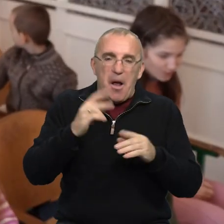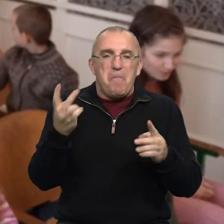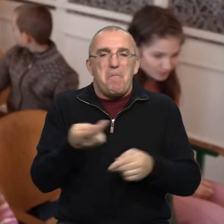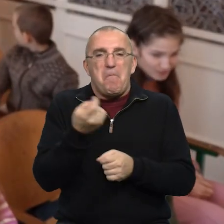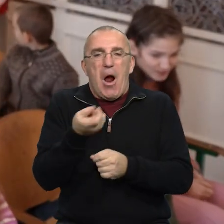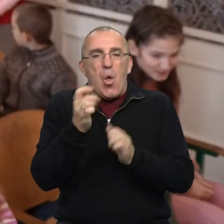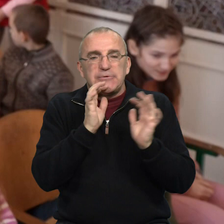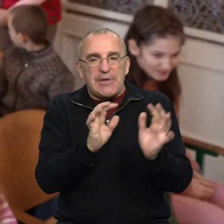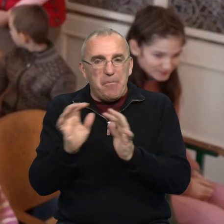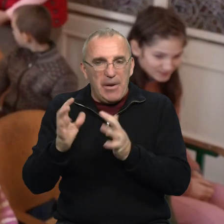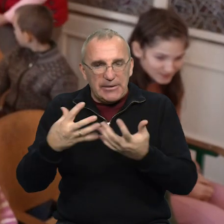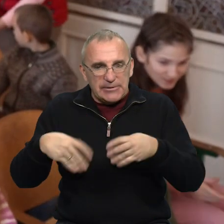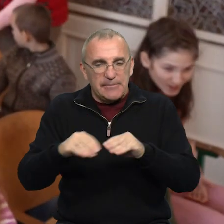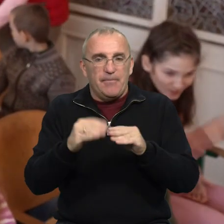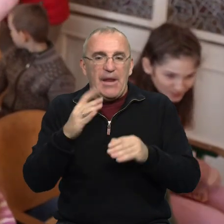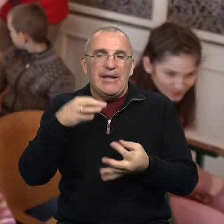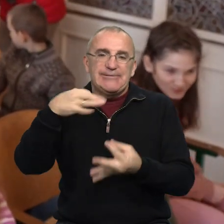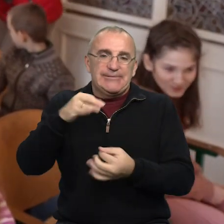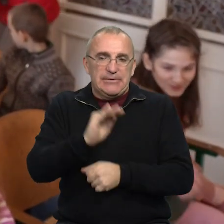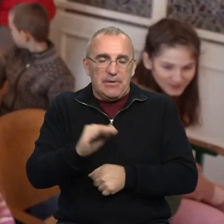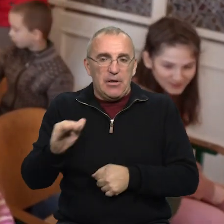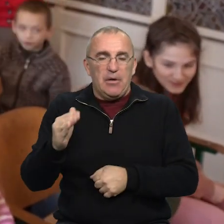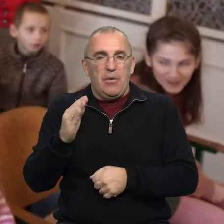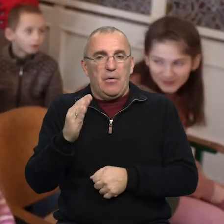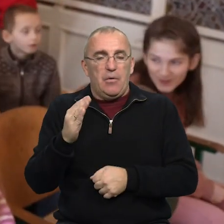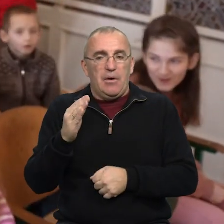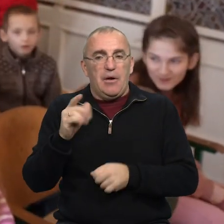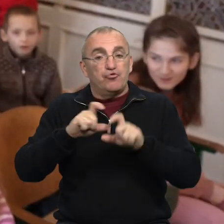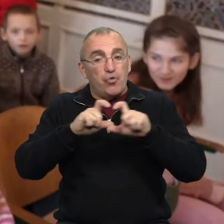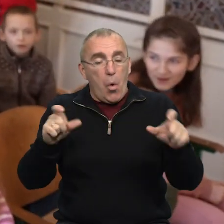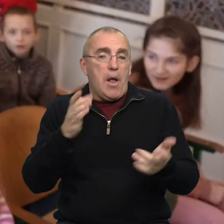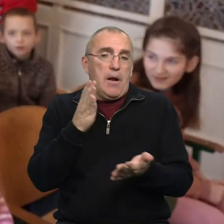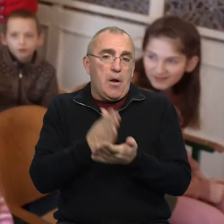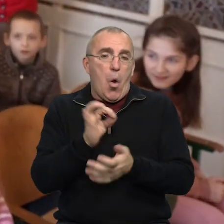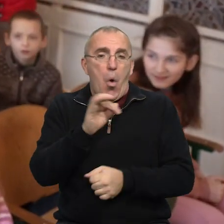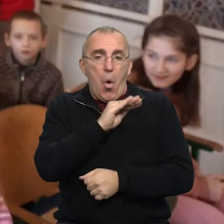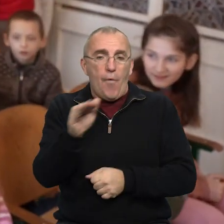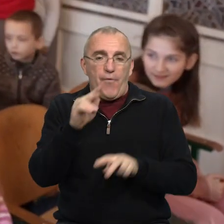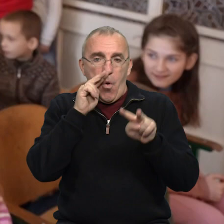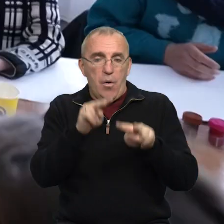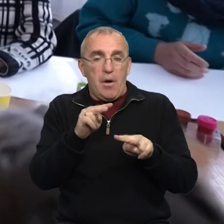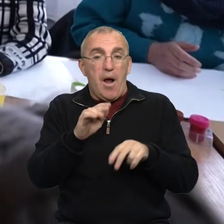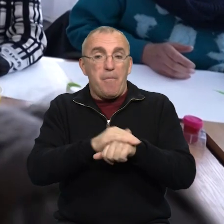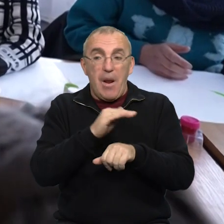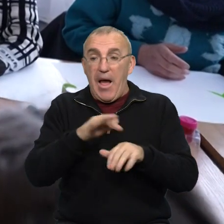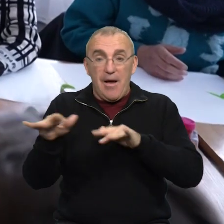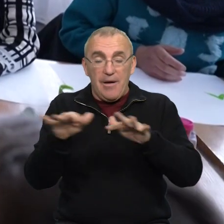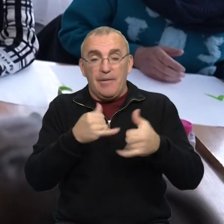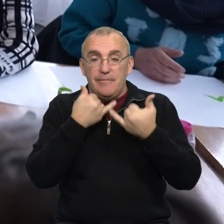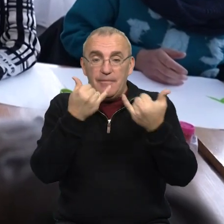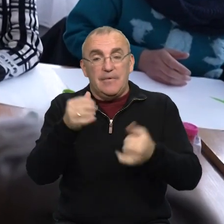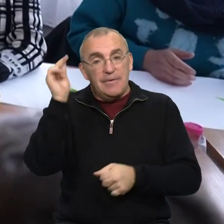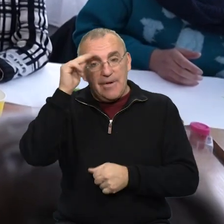малозабезпечених дітей, А також присутні діти-сироти, В яких школа є офіціальним опікумом. Благодійники